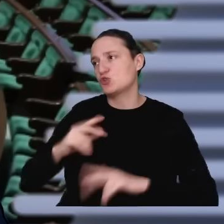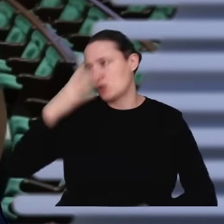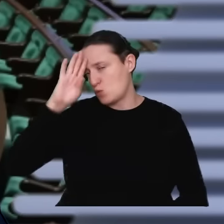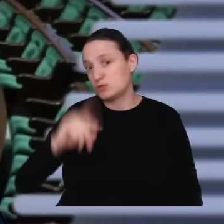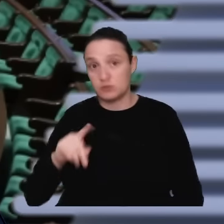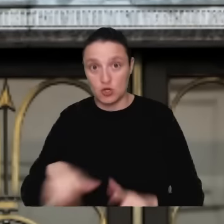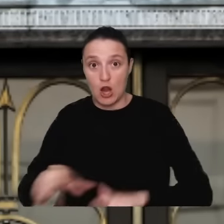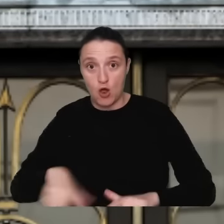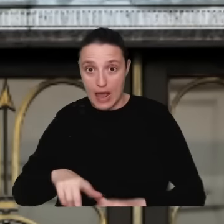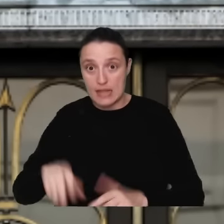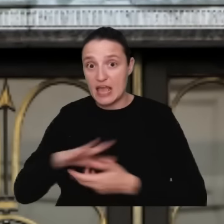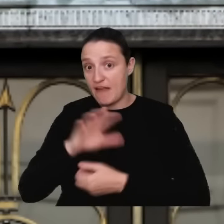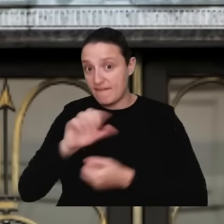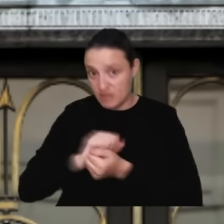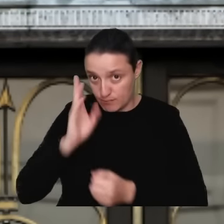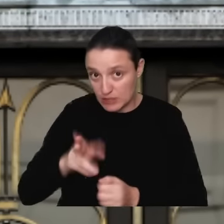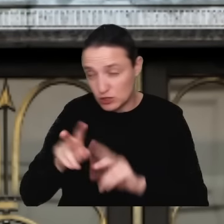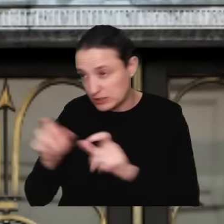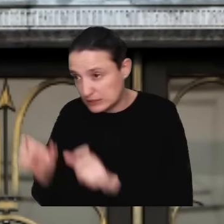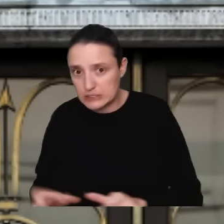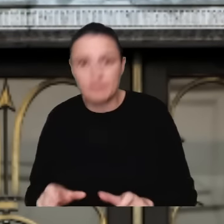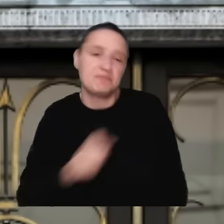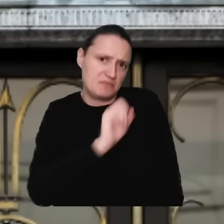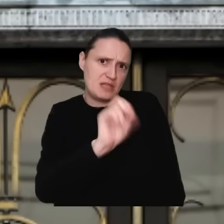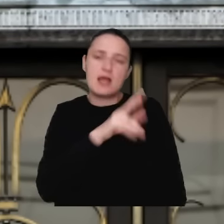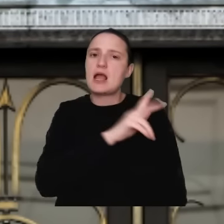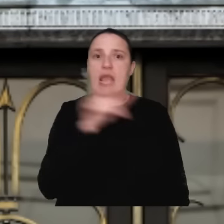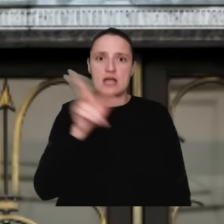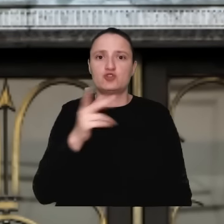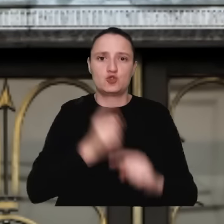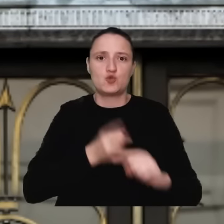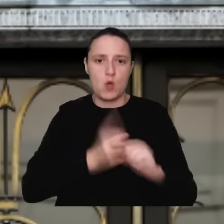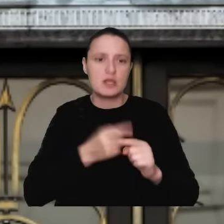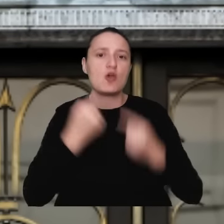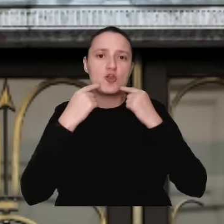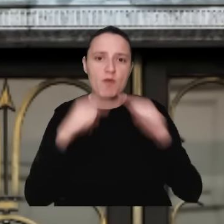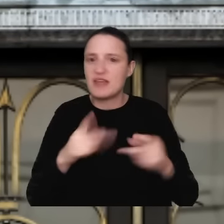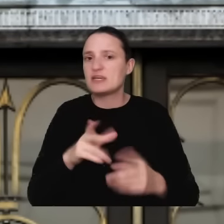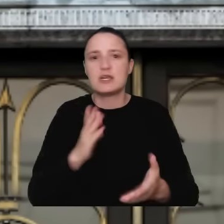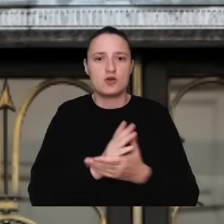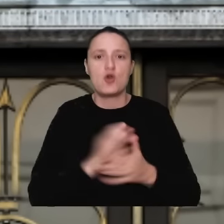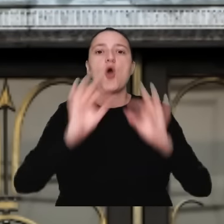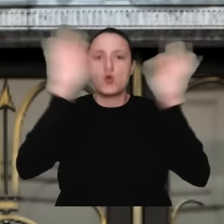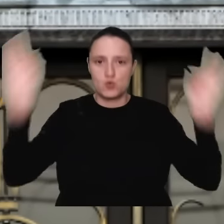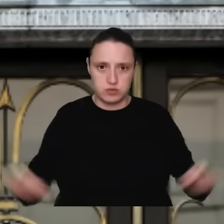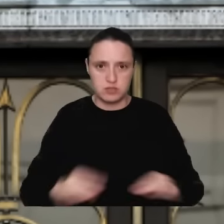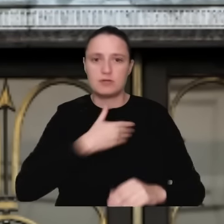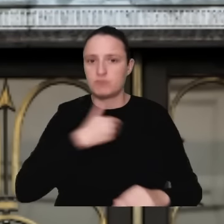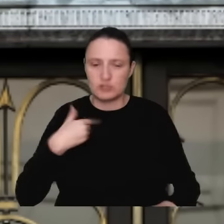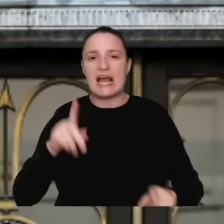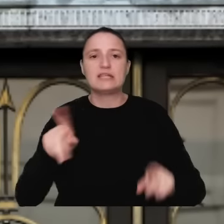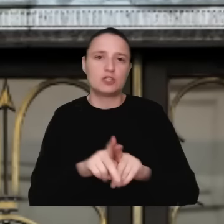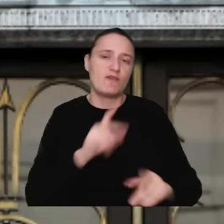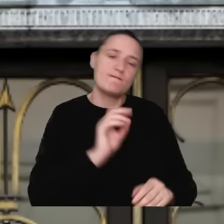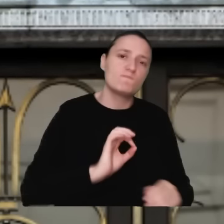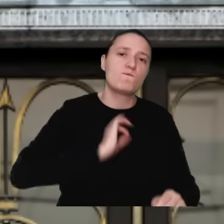lokalne. Jak najbardziej. Każdy z nas, każdy z członków tego zespołu będzie odpowiadał, no nie tylko za całość tych spraw, ale też w